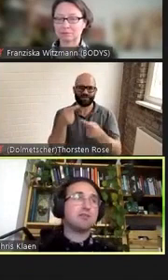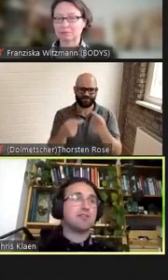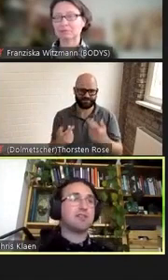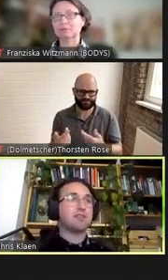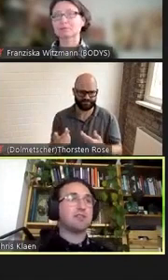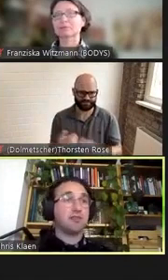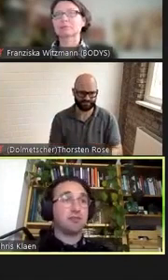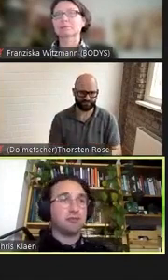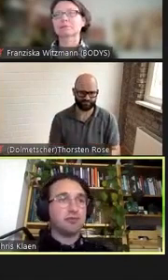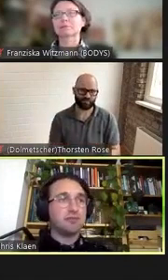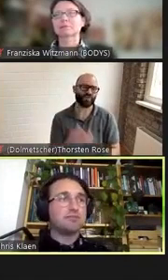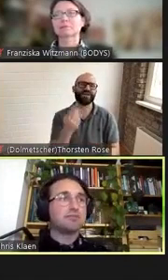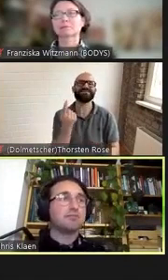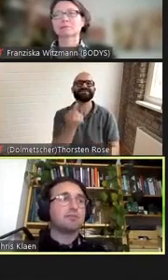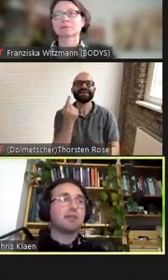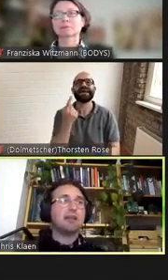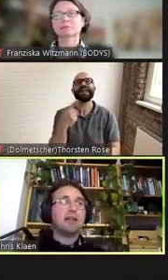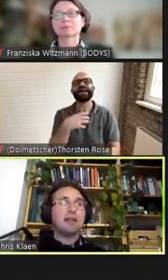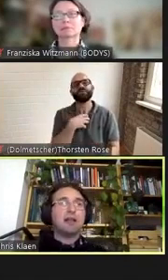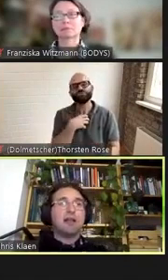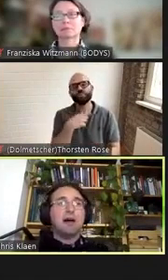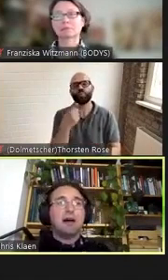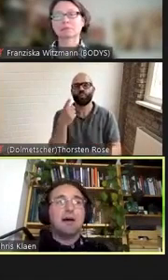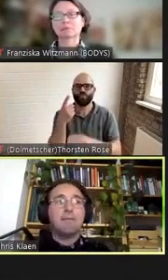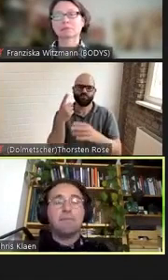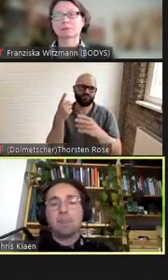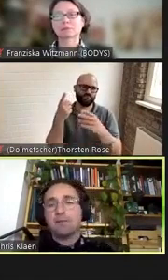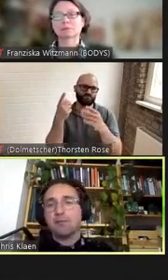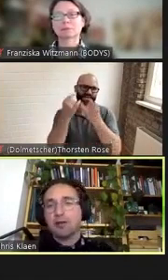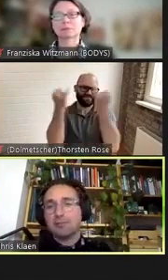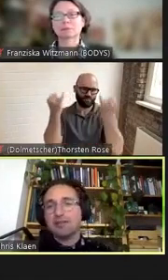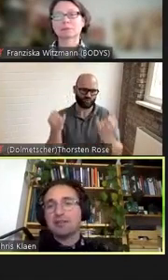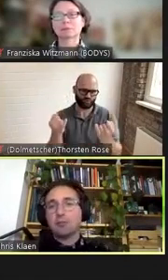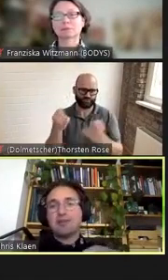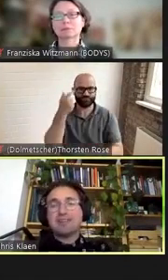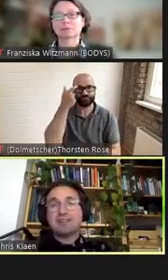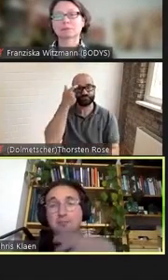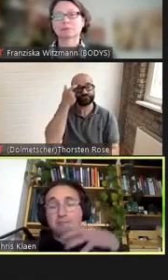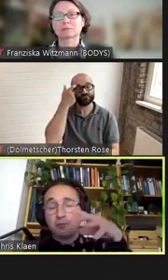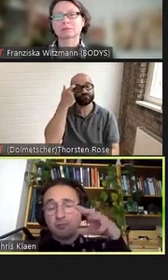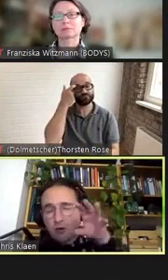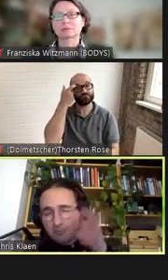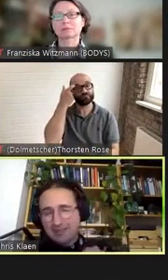-Institutions zu tun, wo eben die